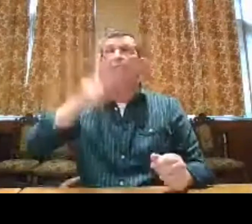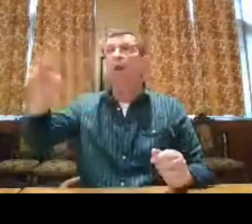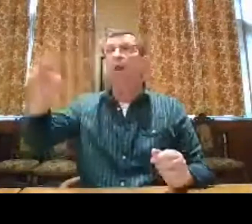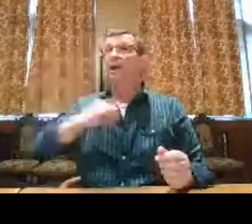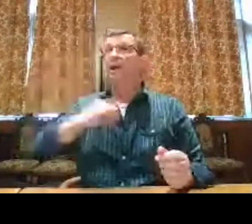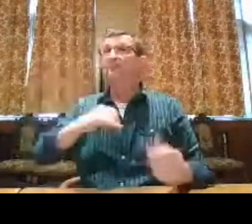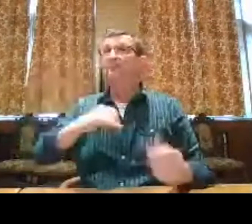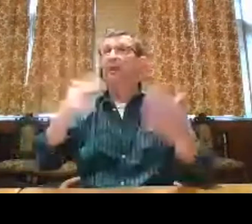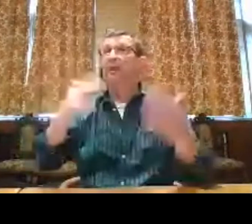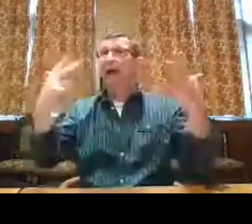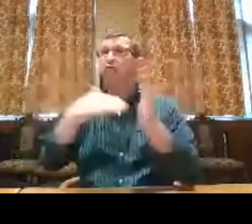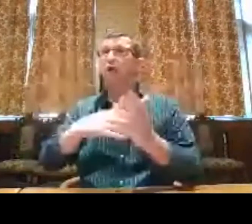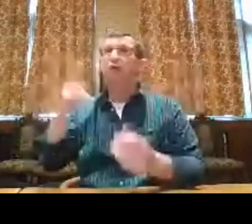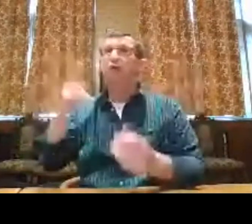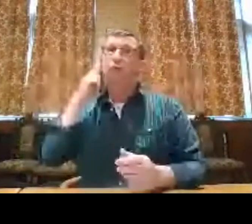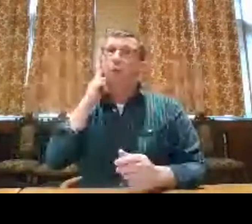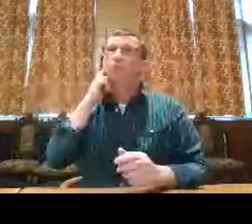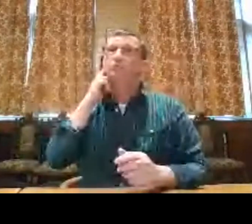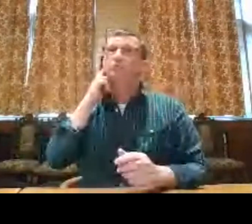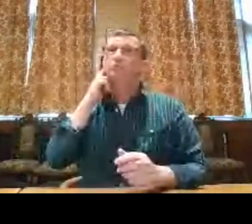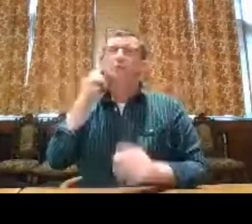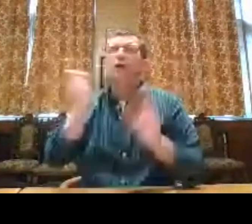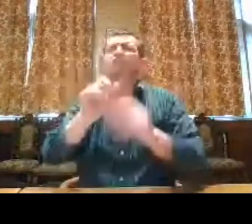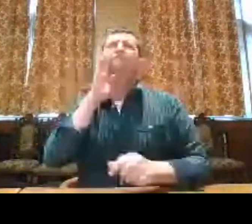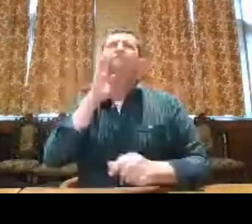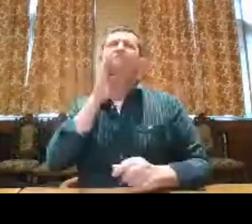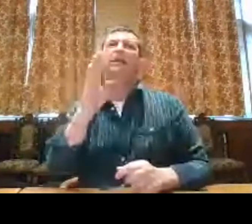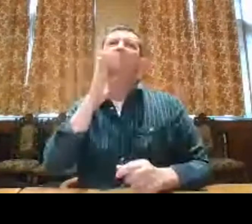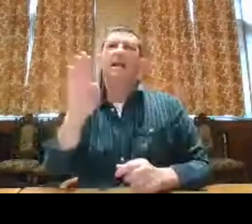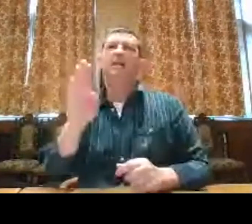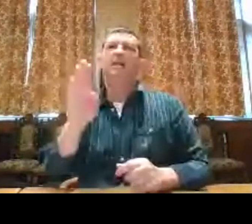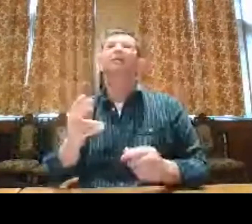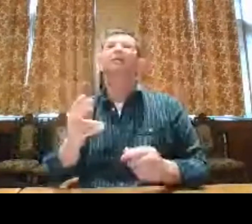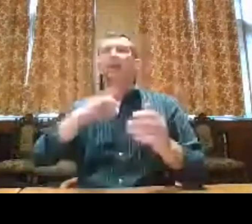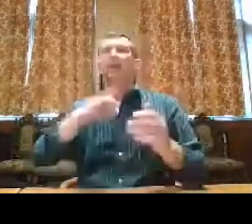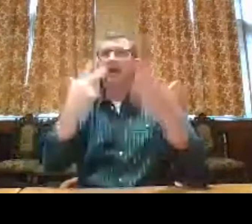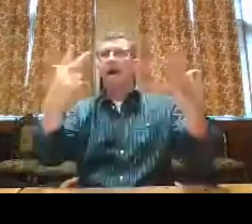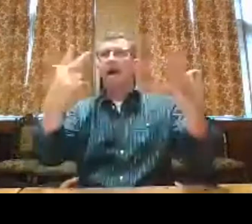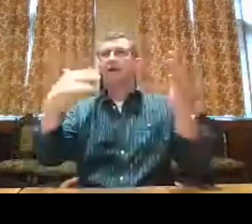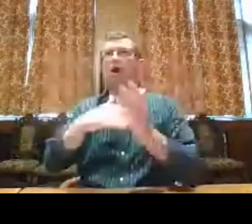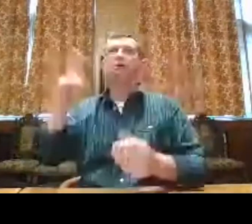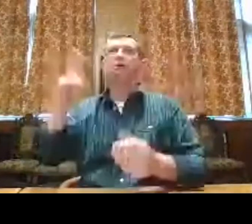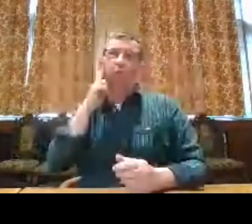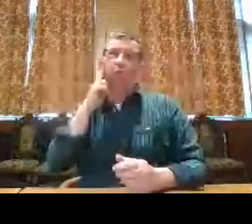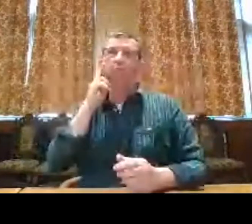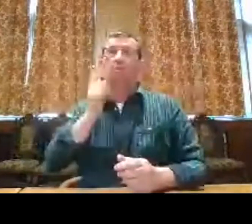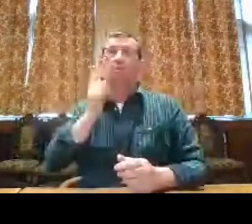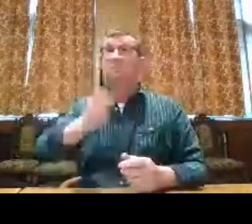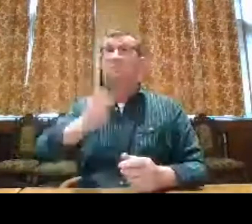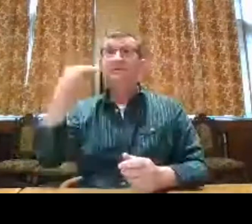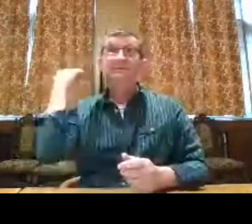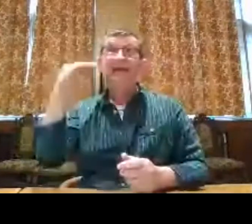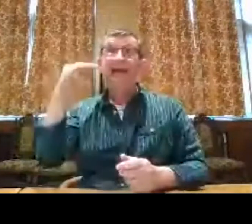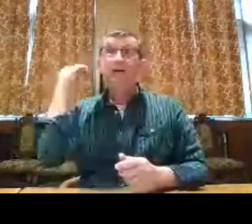Ik weet ook wel dat Vlaanderen 8000 toven heeft. Nee, sorry, in België. In België zijn er 8000